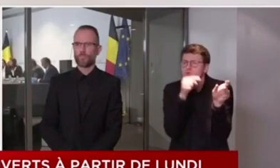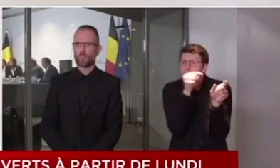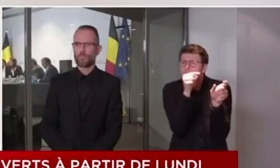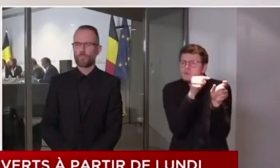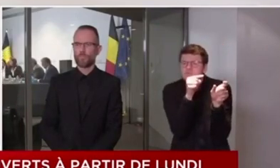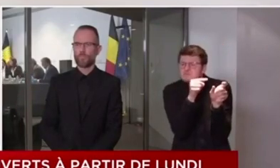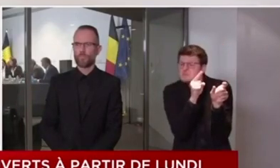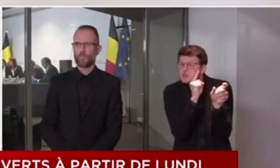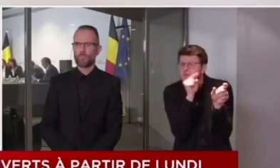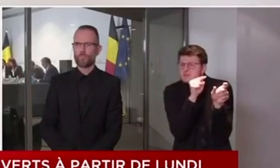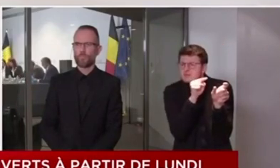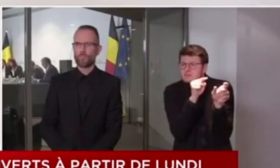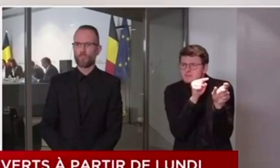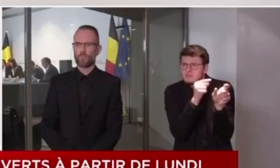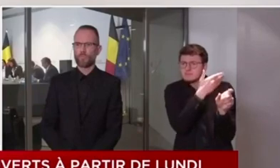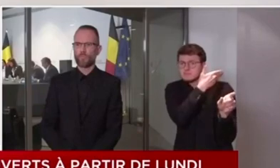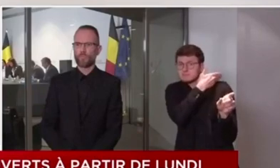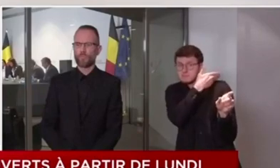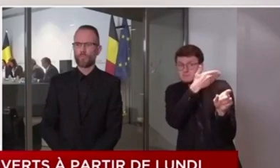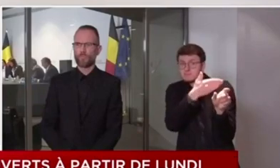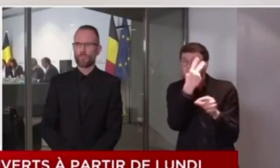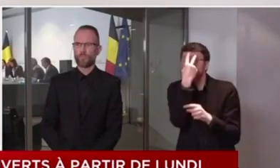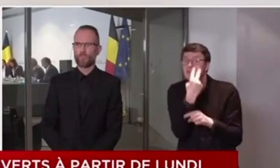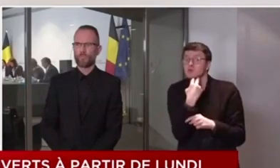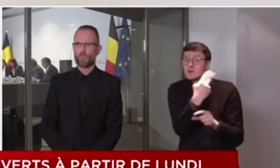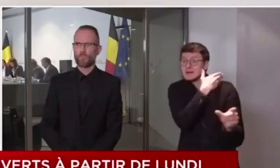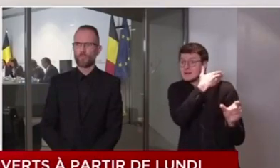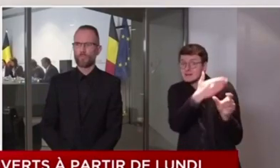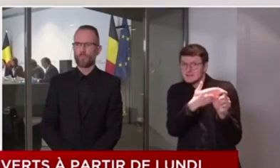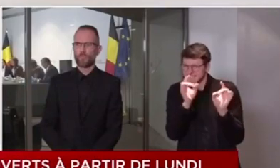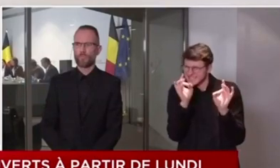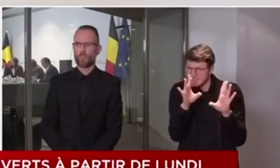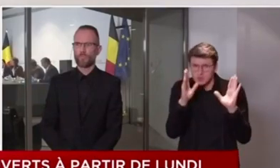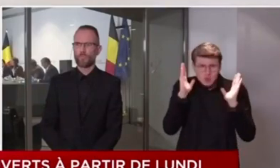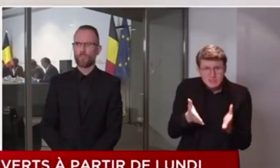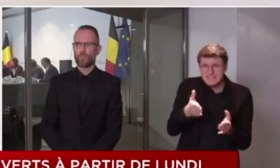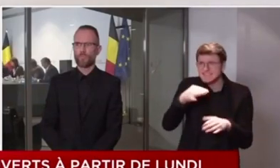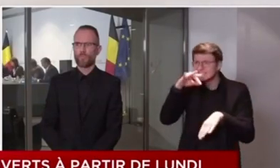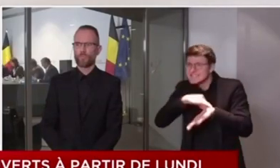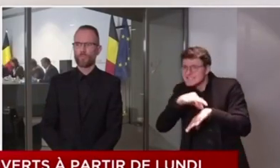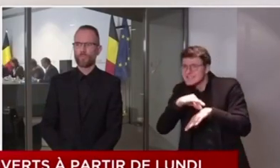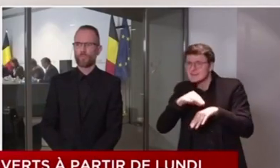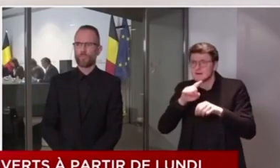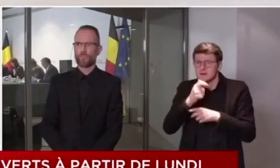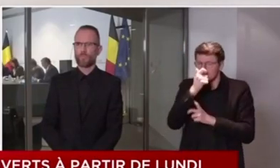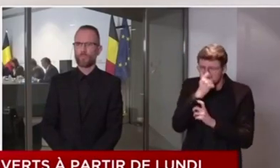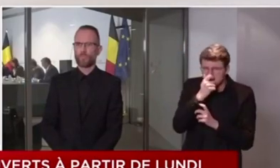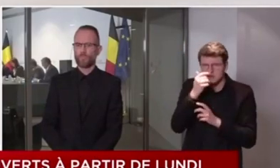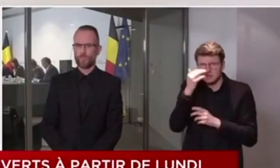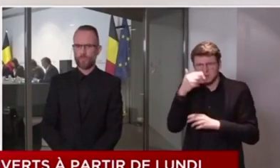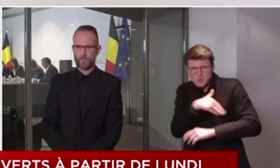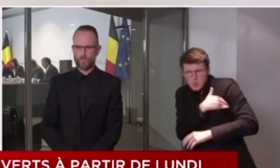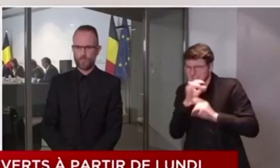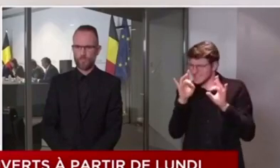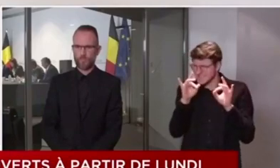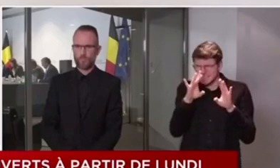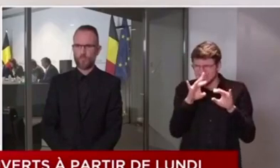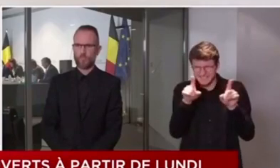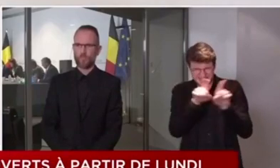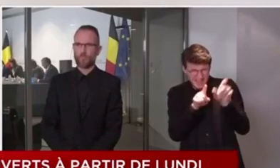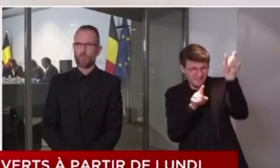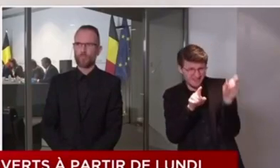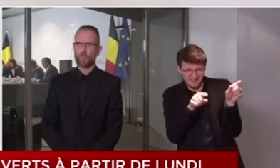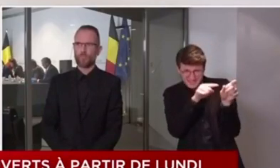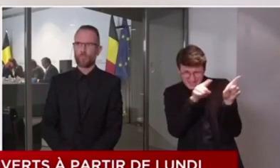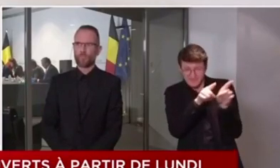n'aura pas eu de symptômes de maladie pendant 15 jours avant cette visite, et à condition qu'il s'agisse chaque